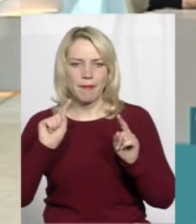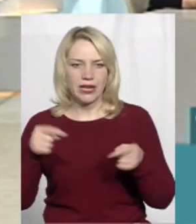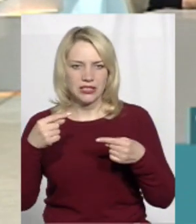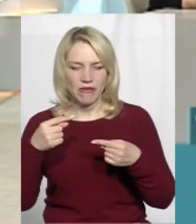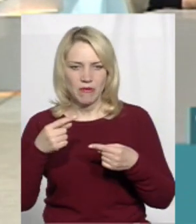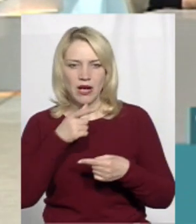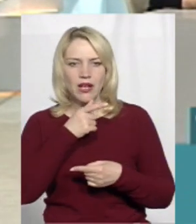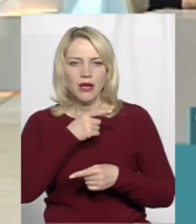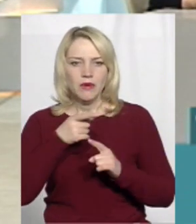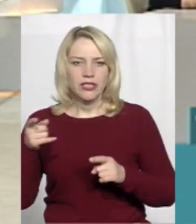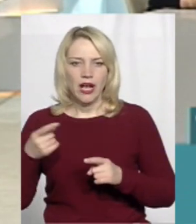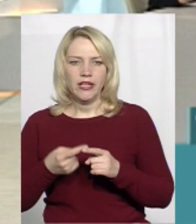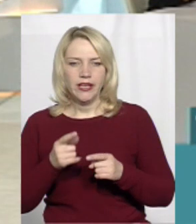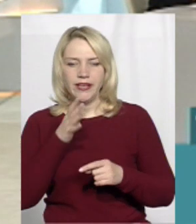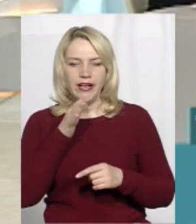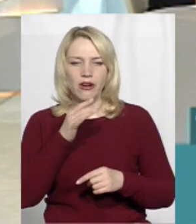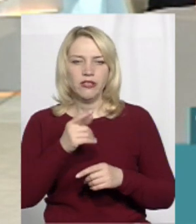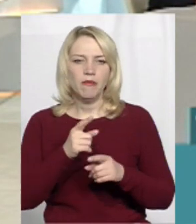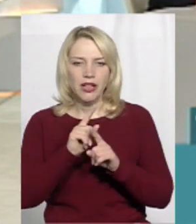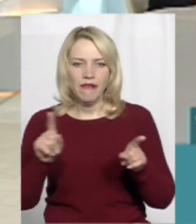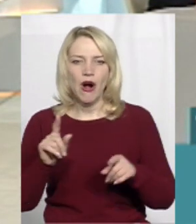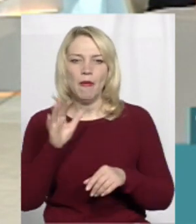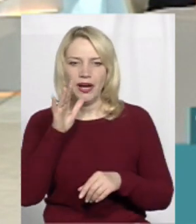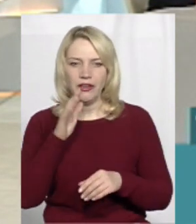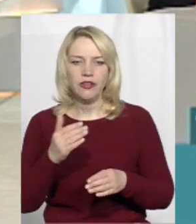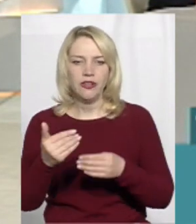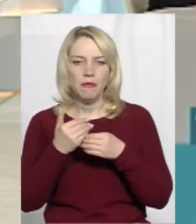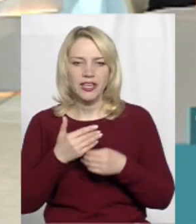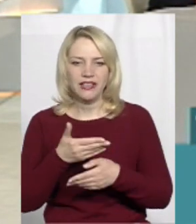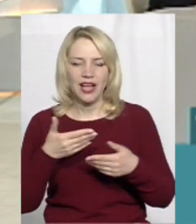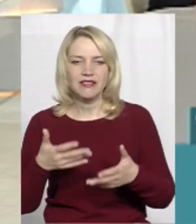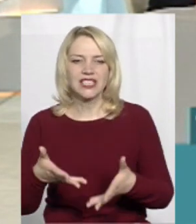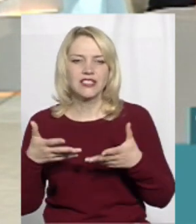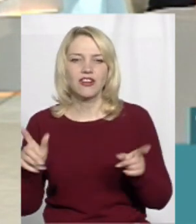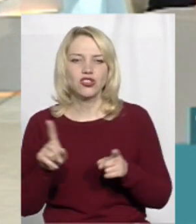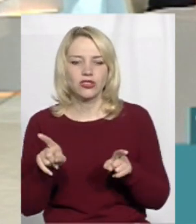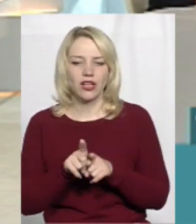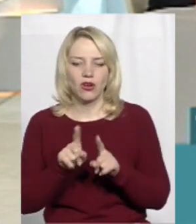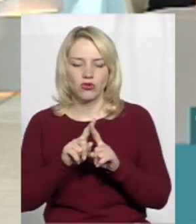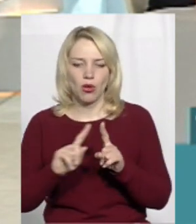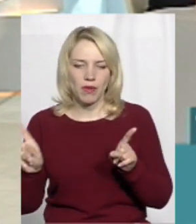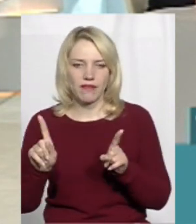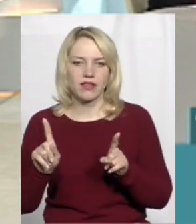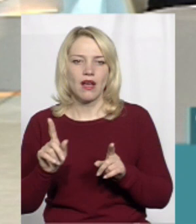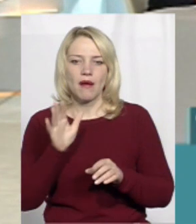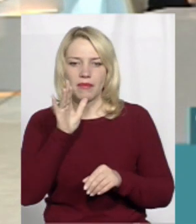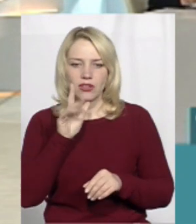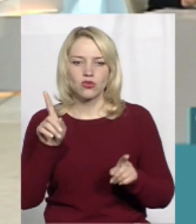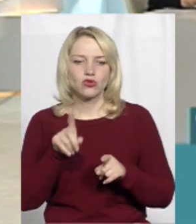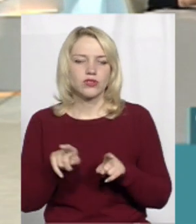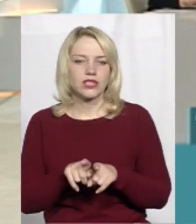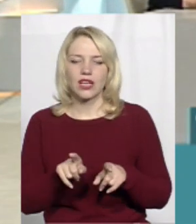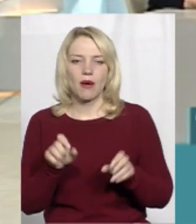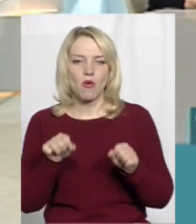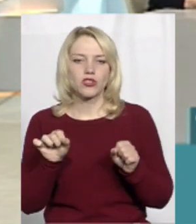дії особливого періоду. Допоможіть нам з'ясувати, що таке особливий період, і що це за